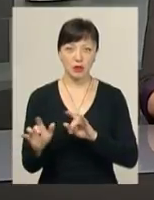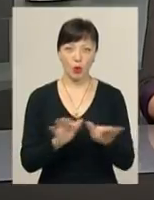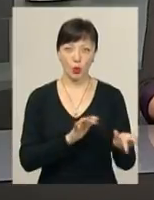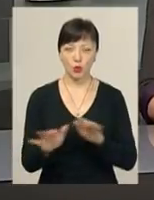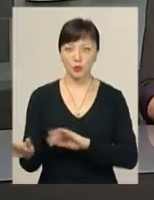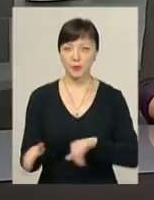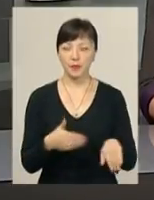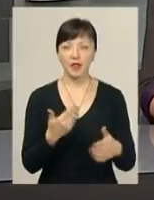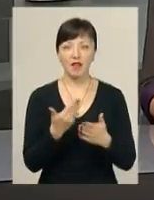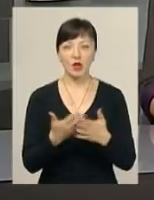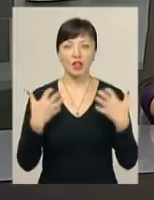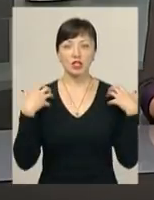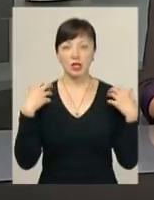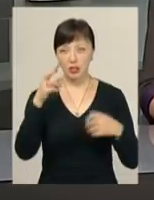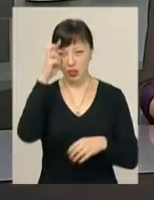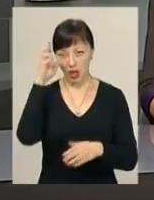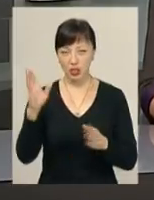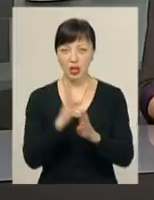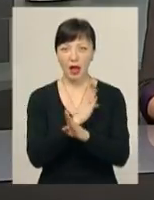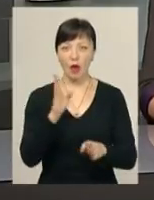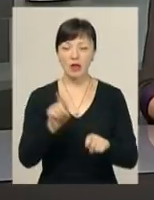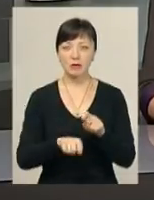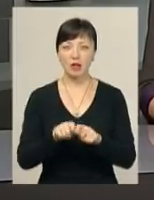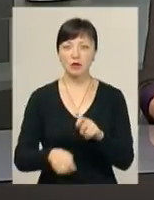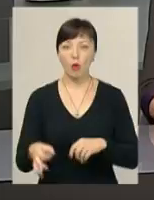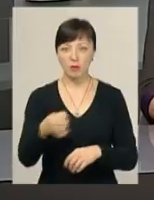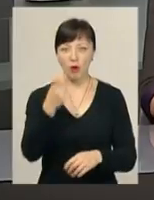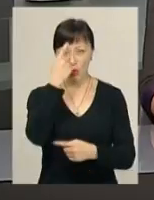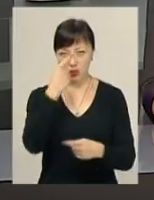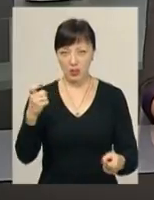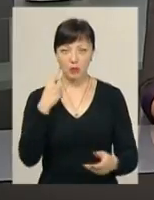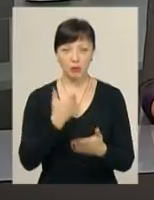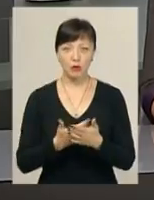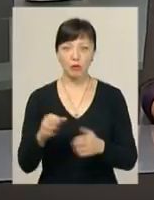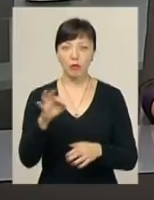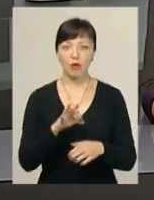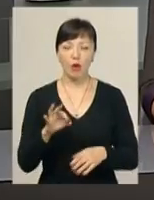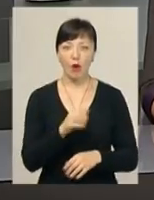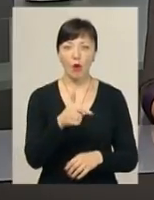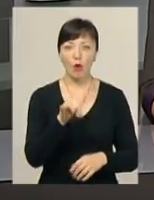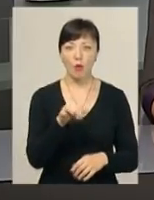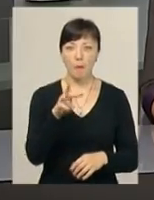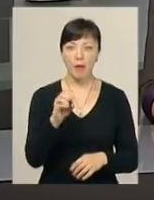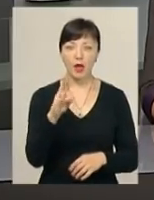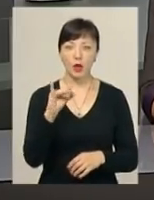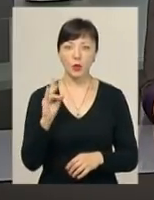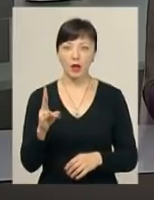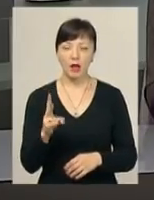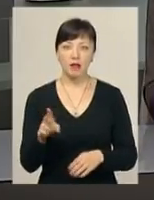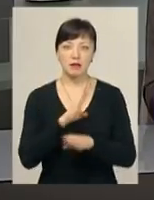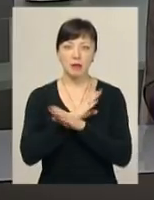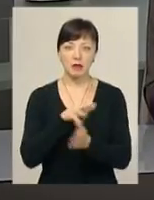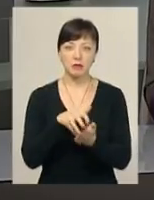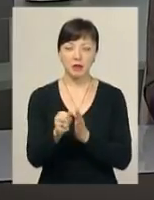А от начальнику Держекоінспекції області оголосили про підозру. Йдеться про Віталія Гуменюка, котрий насмерть збив